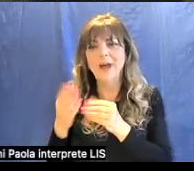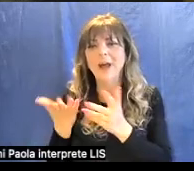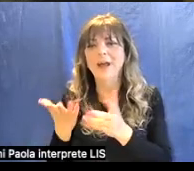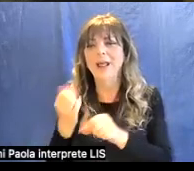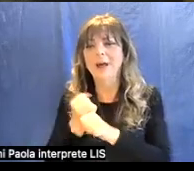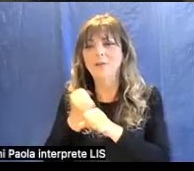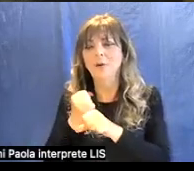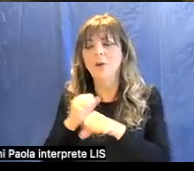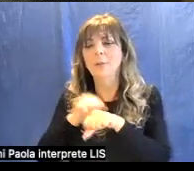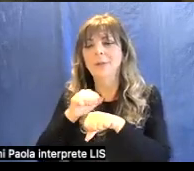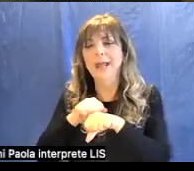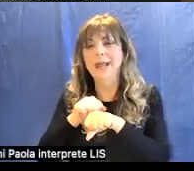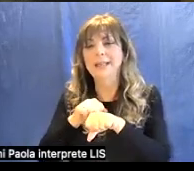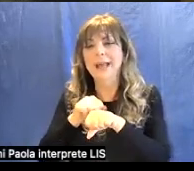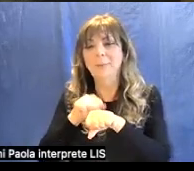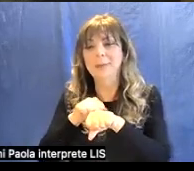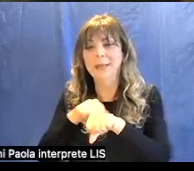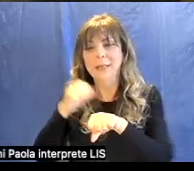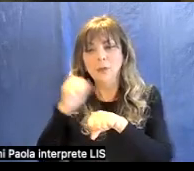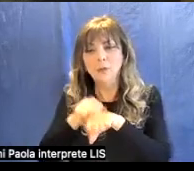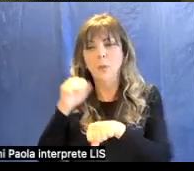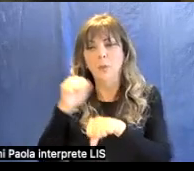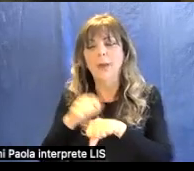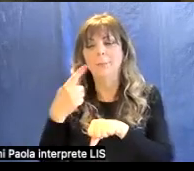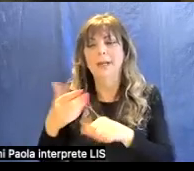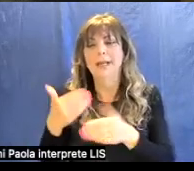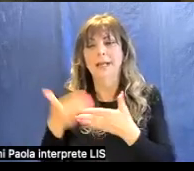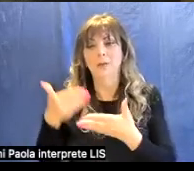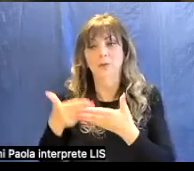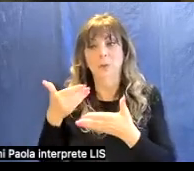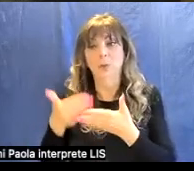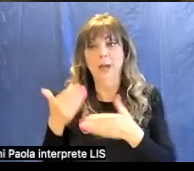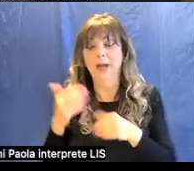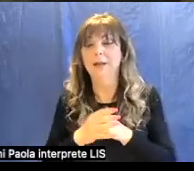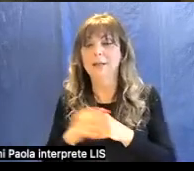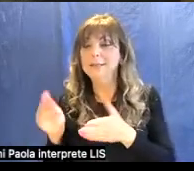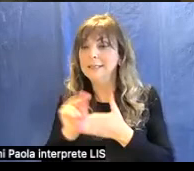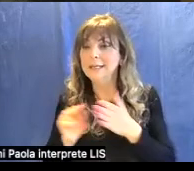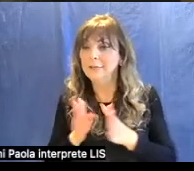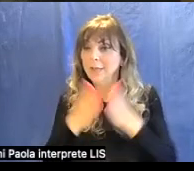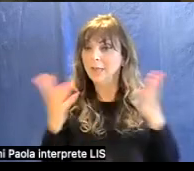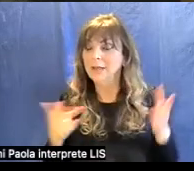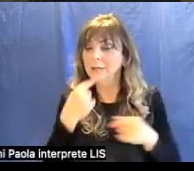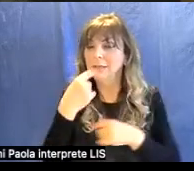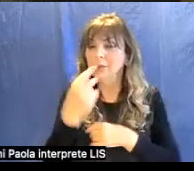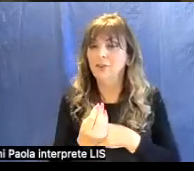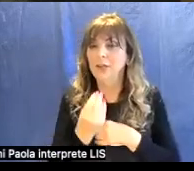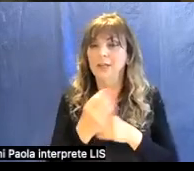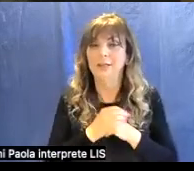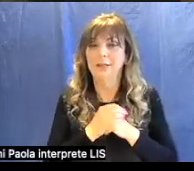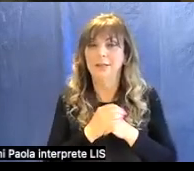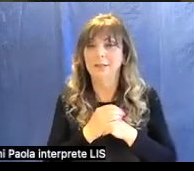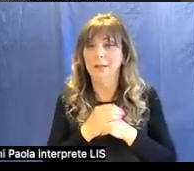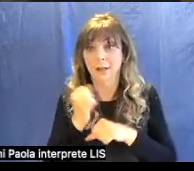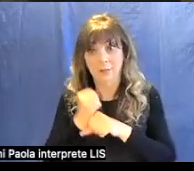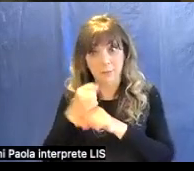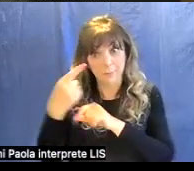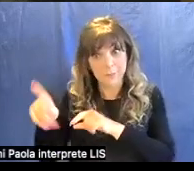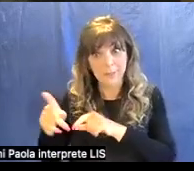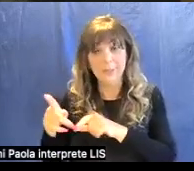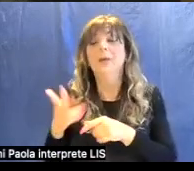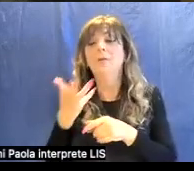per il Gran Duca e scrisse questo trattato in cui dice che fece questo lavoro per